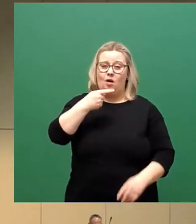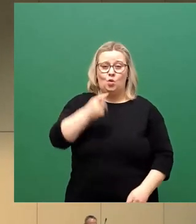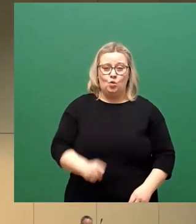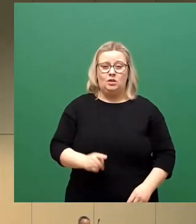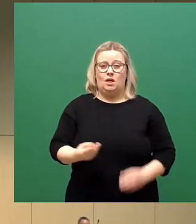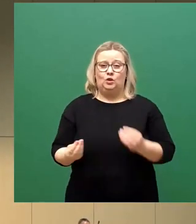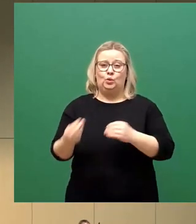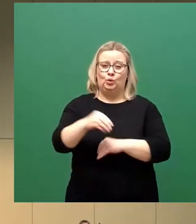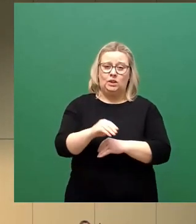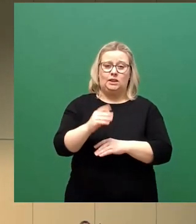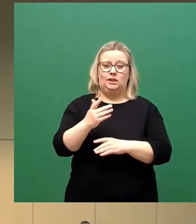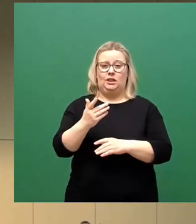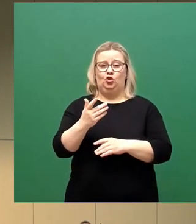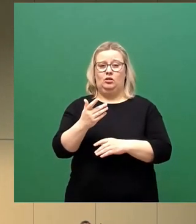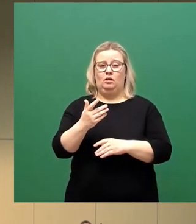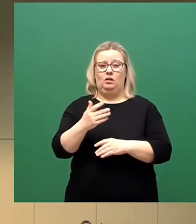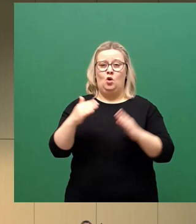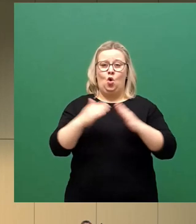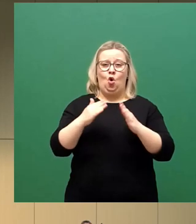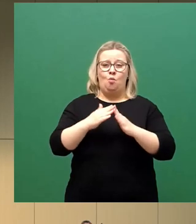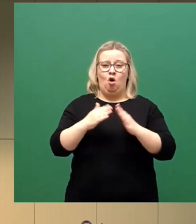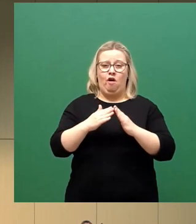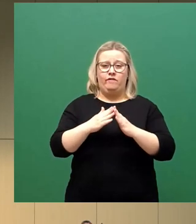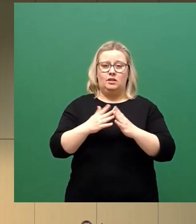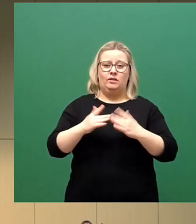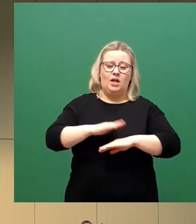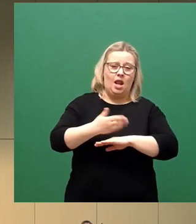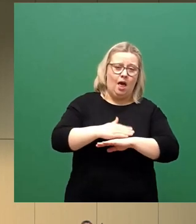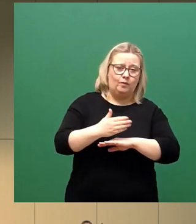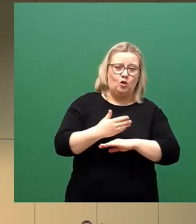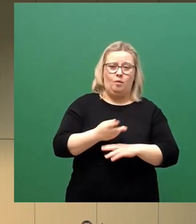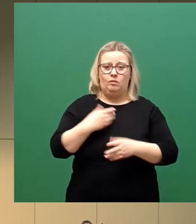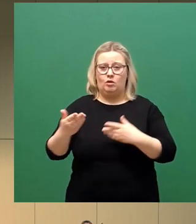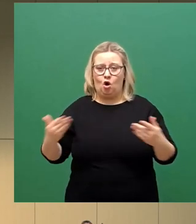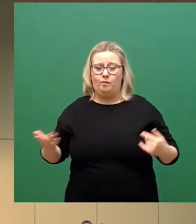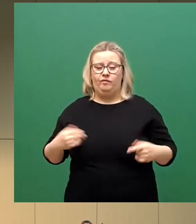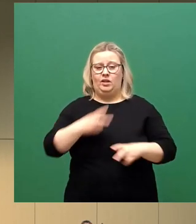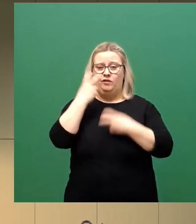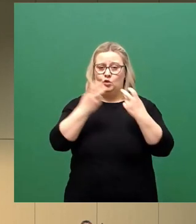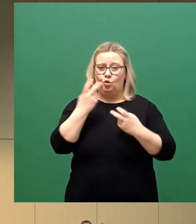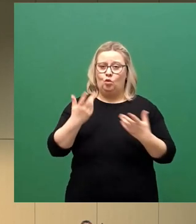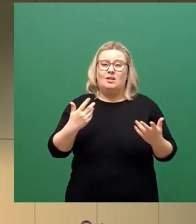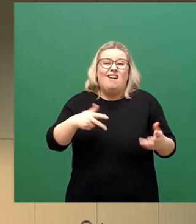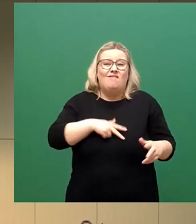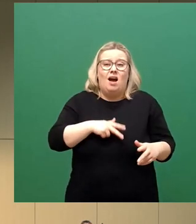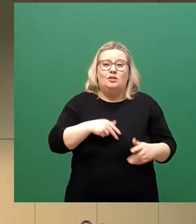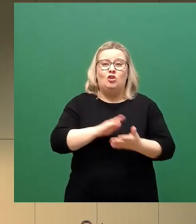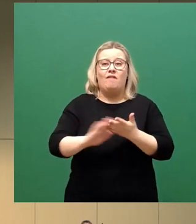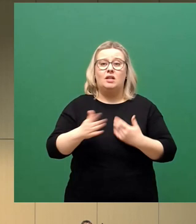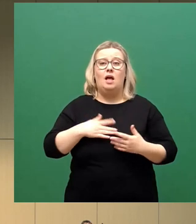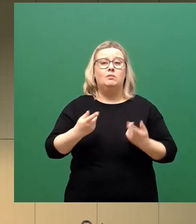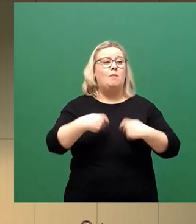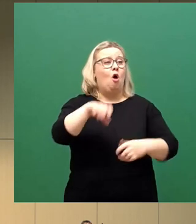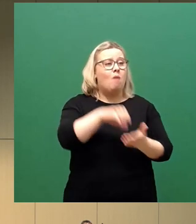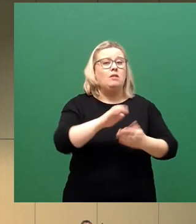Homeoffice-Pets, also Laptops, zur Verfügung zu stellen, dass das möglich ist. Und es ist eben nicht, dass ich in den Baumarkt gehe und mir einen Laptop